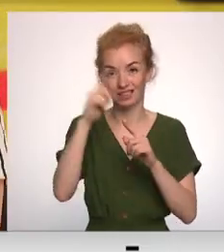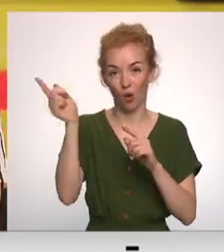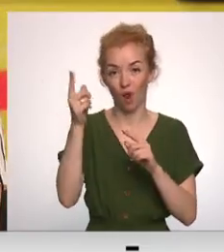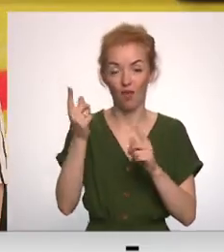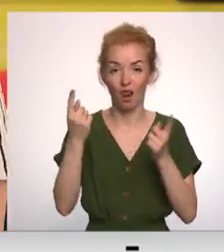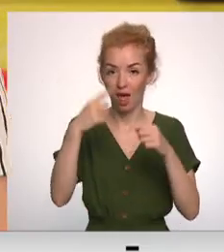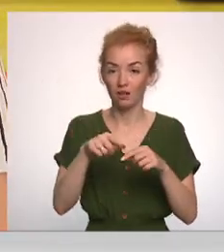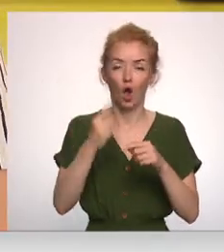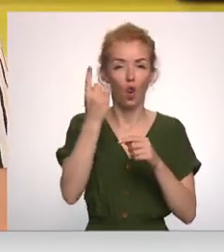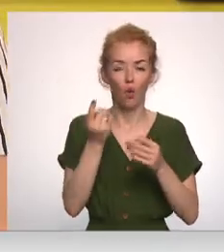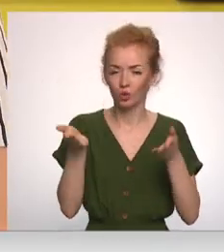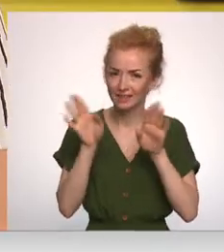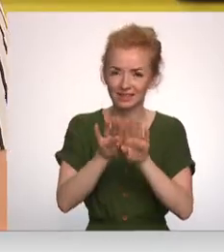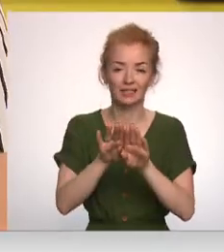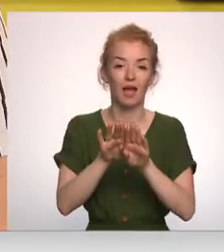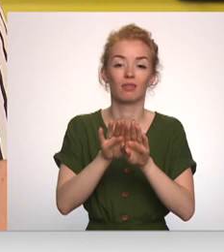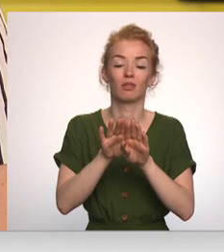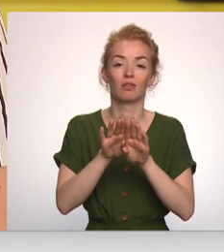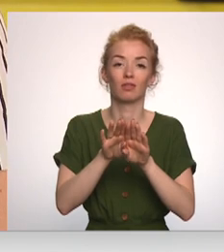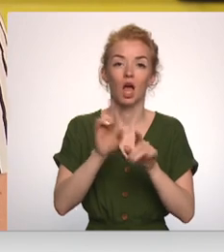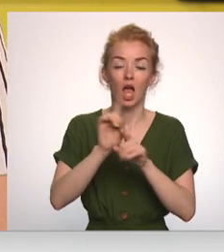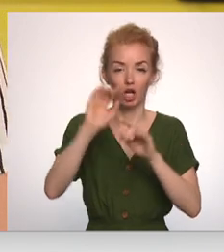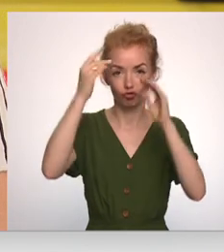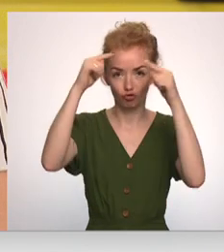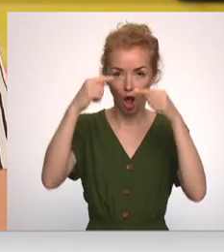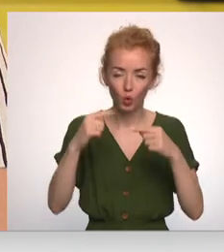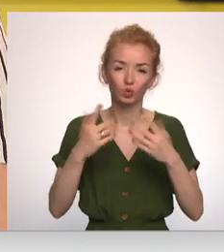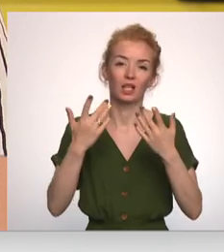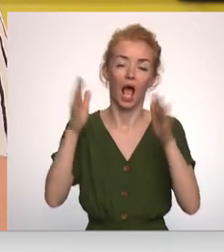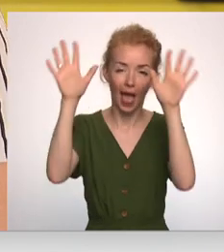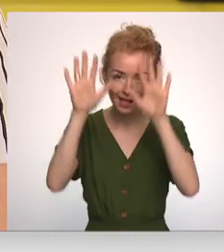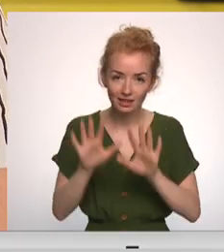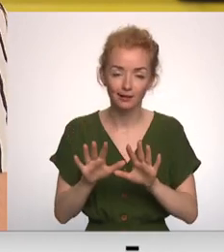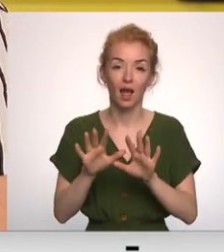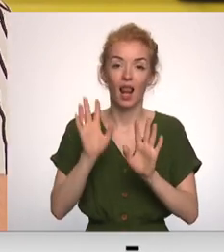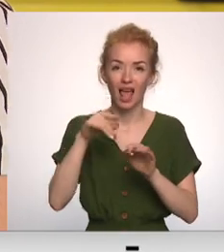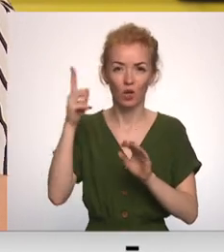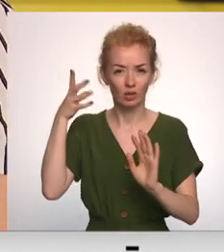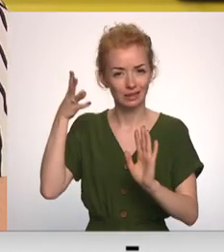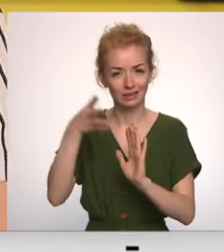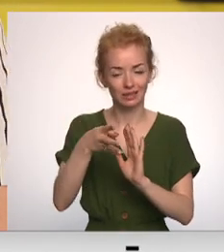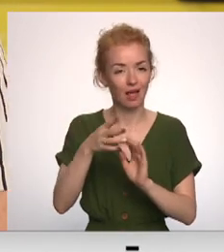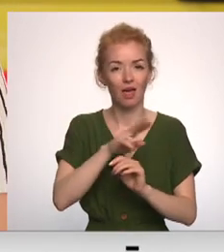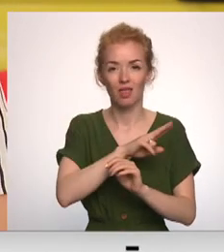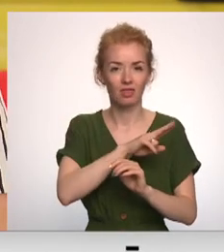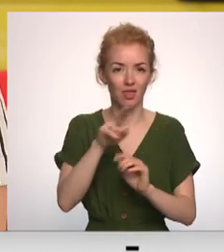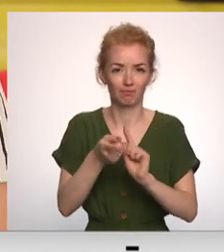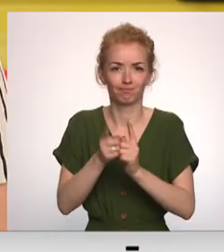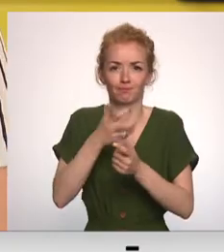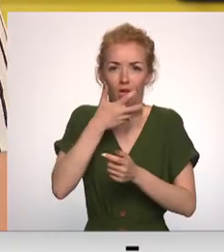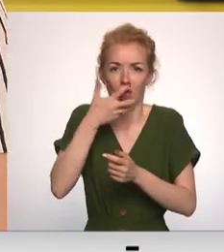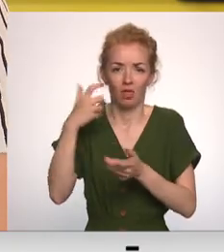varam ciet logus. Es domāju, žalūzīs aizskars, ja lai tie tiešie saules stari neuzskarsē talps,